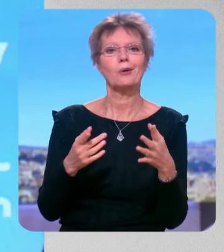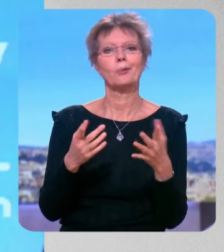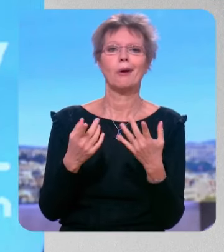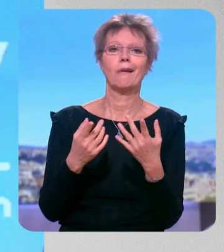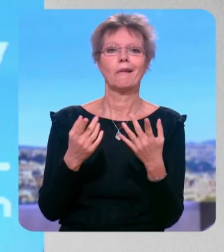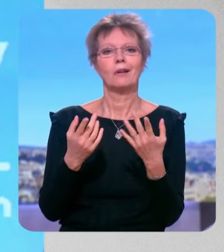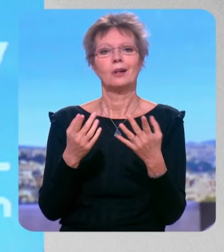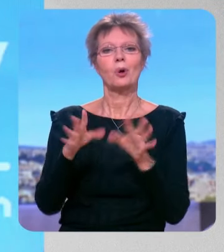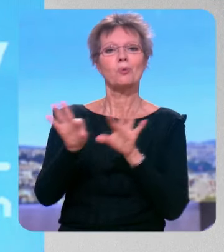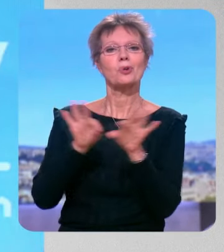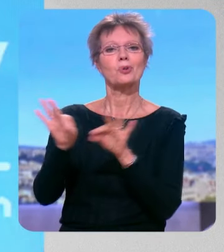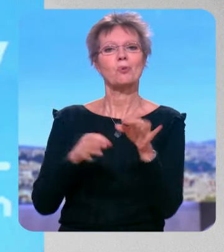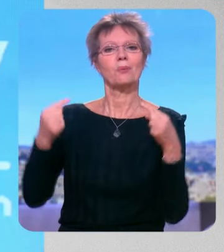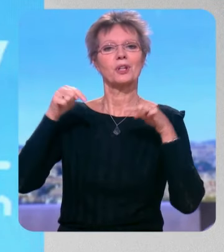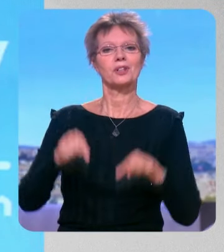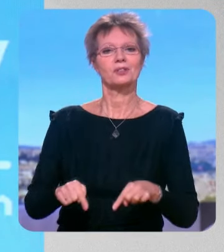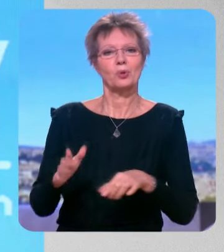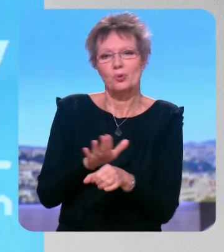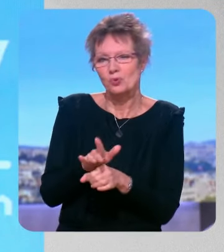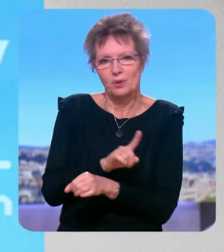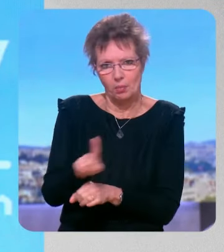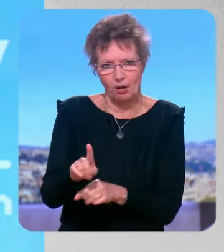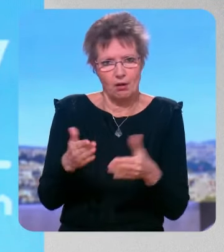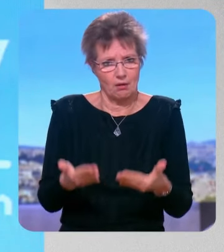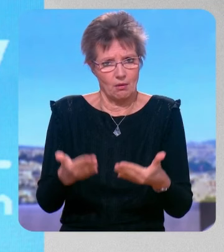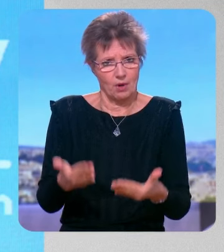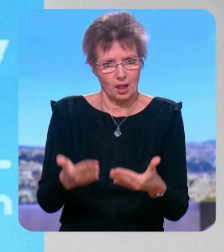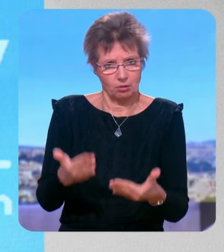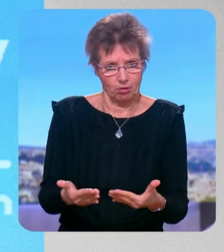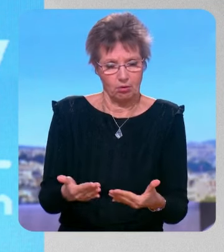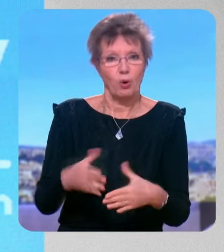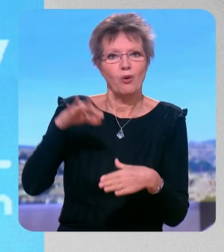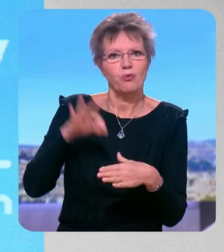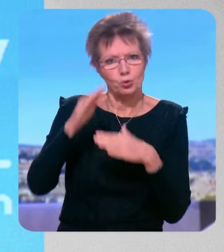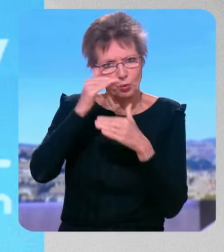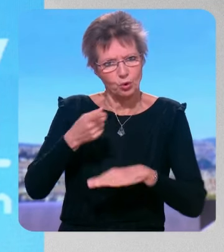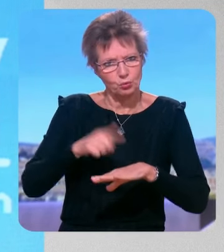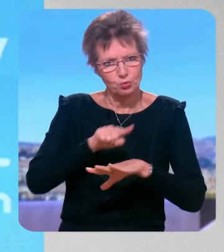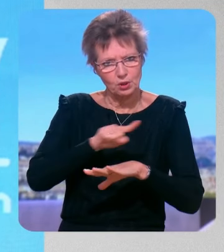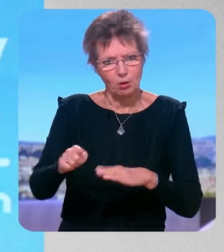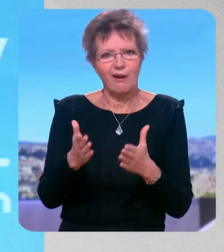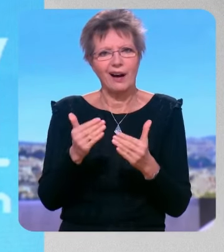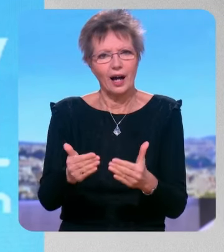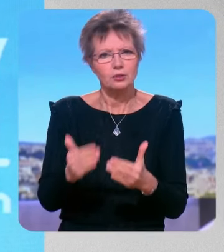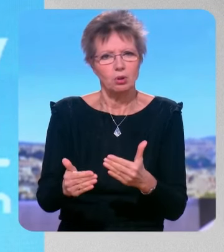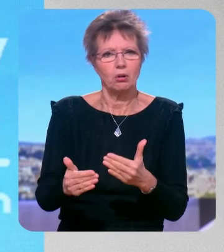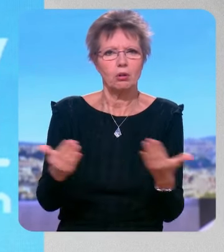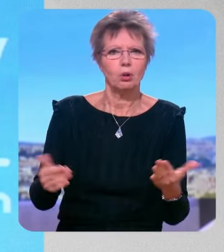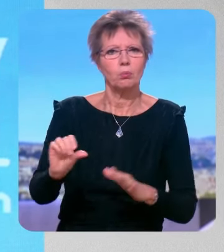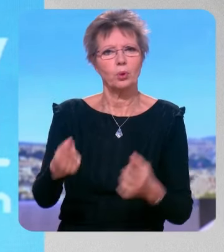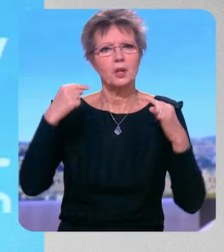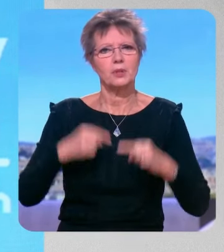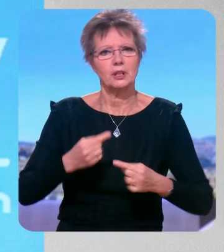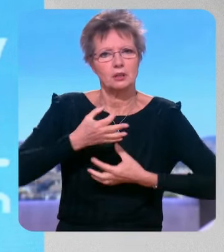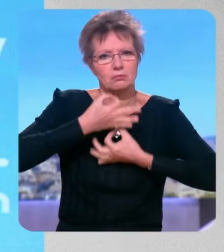intéressant mais ça ne fait pas l'alpha et l'oméga de la politique donc moi j'attends avant de voter la confiance d'entendre ce que il va déclarer dans son